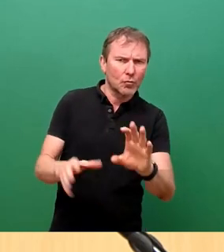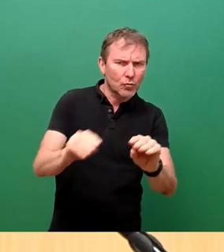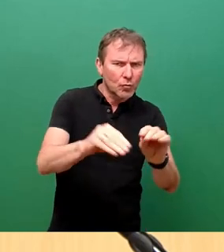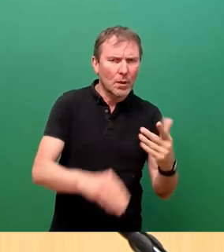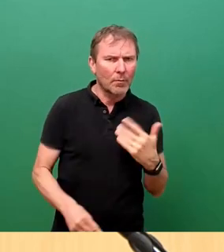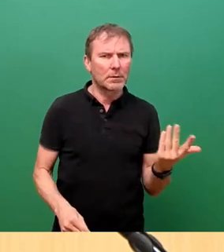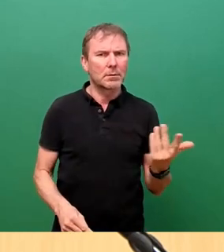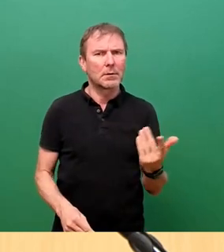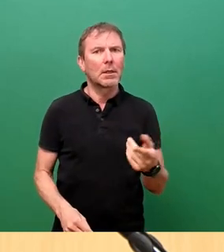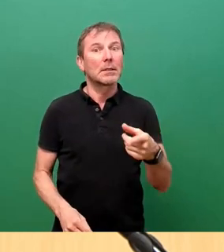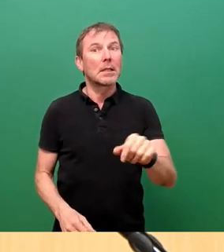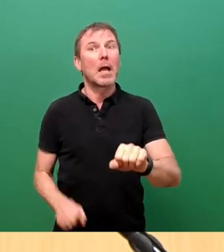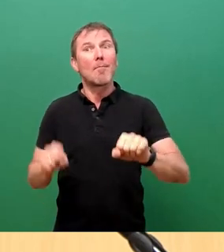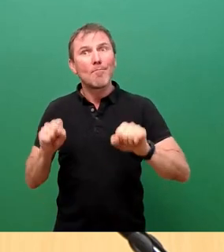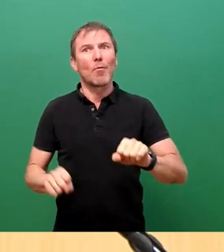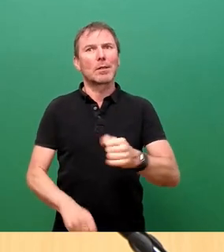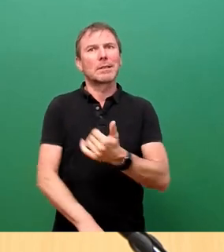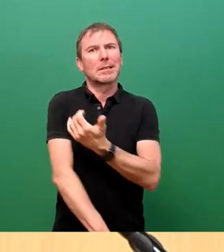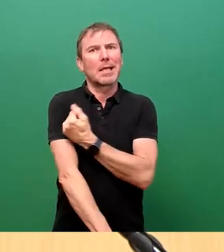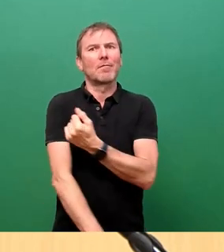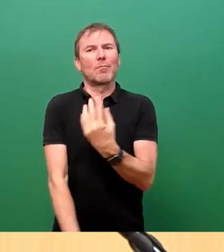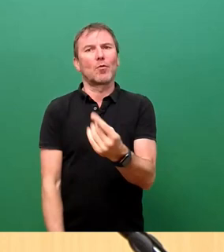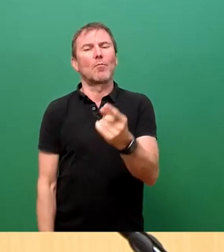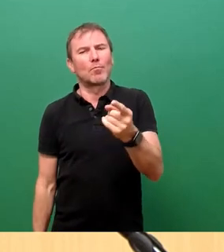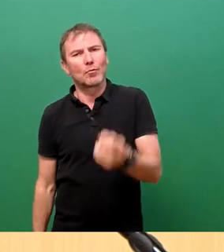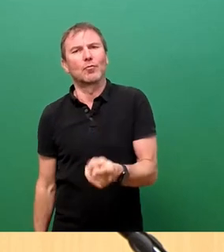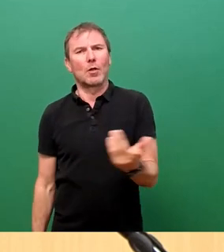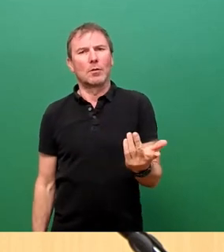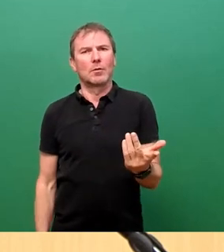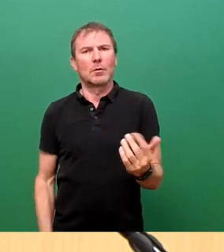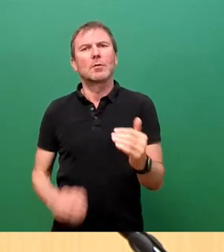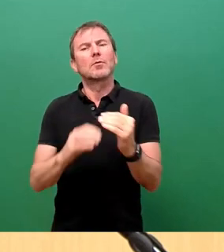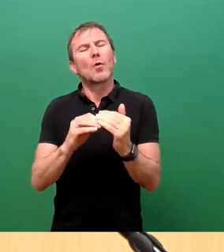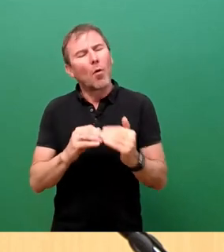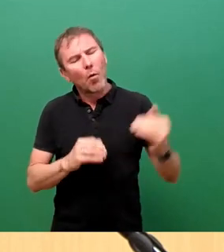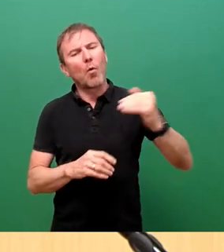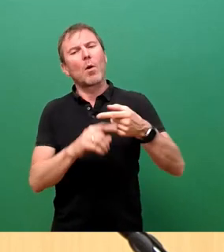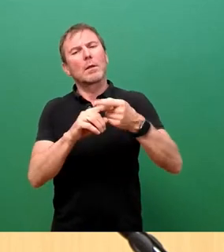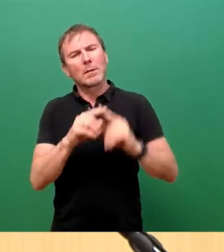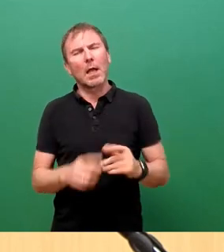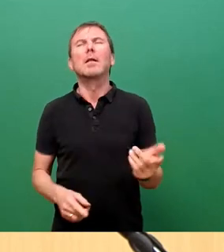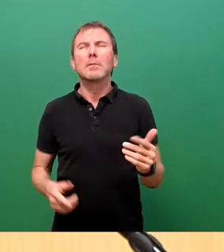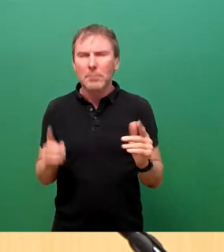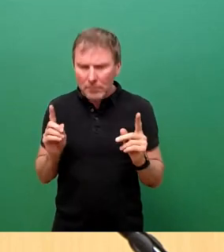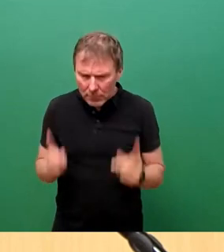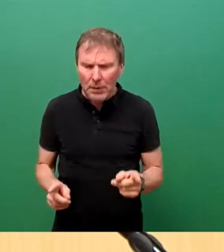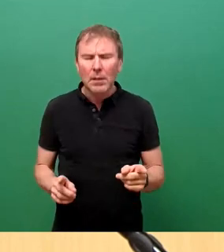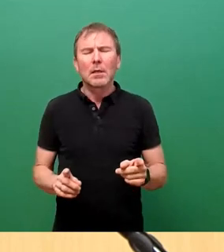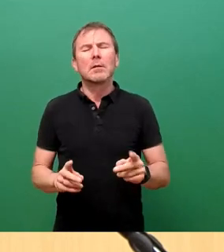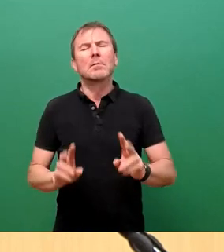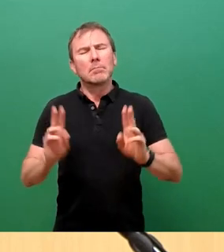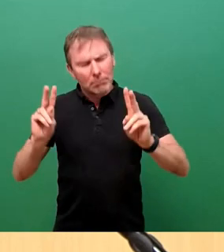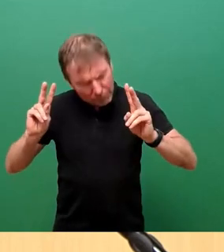die möglichst geimpft sind. Zu einem sehr, sehr hohen Teil. Das ist doch eine zu tiefst vernünftige